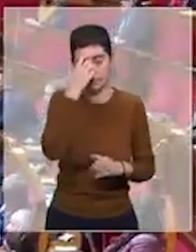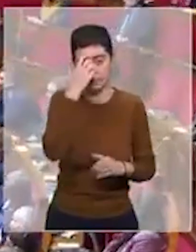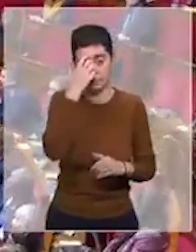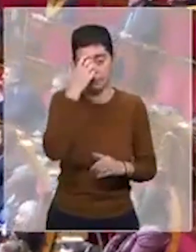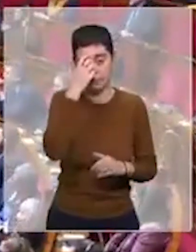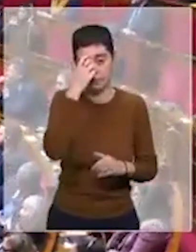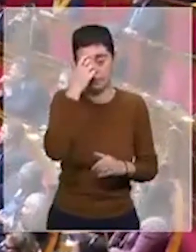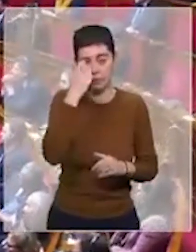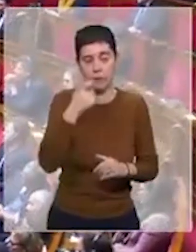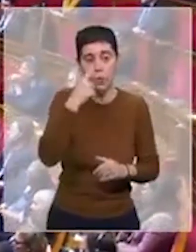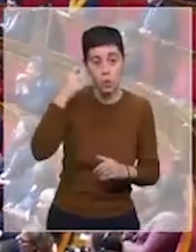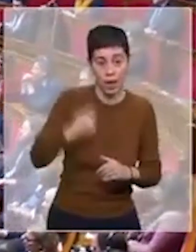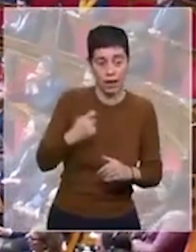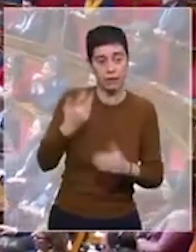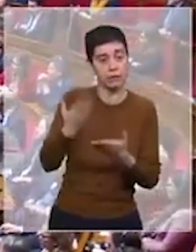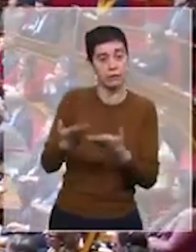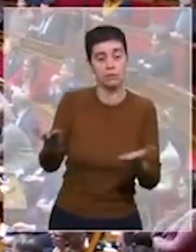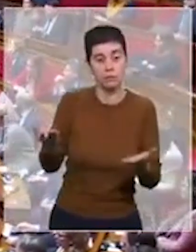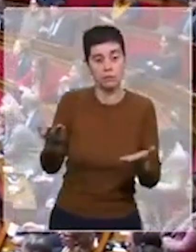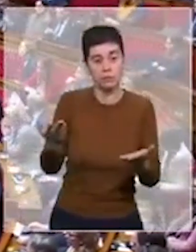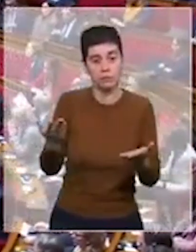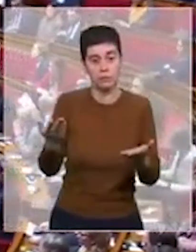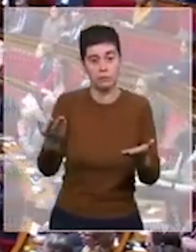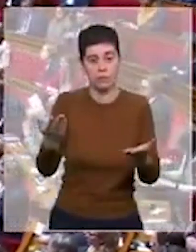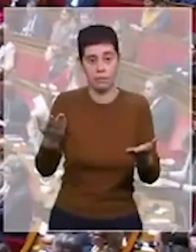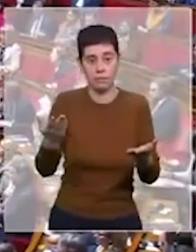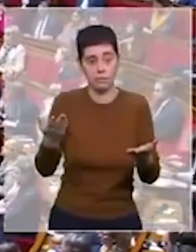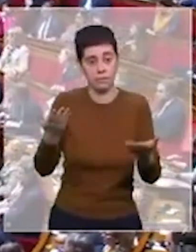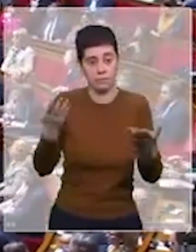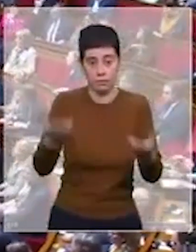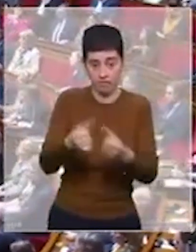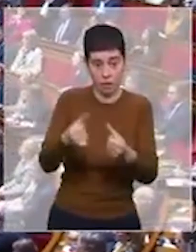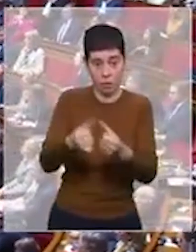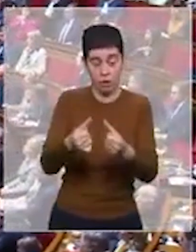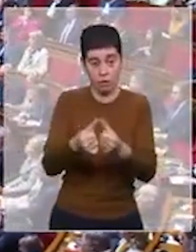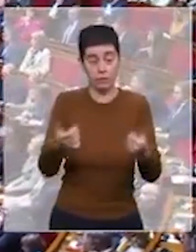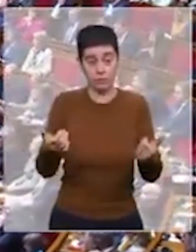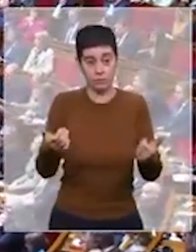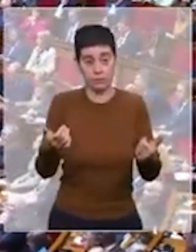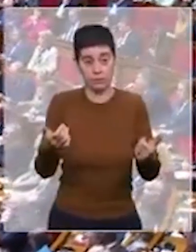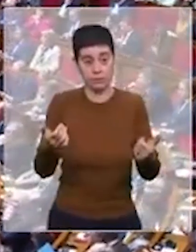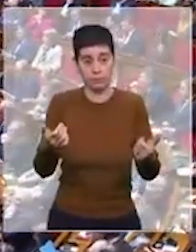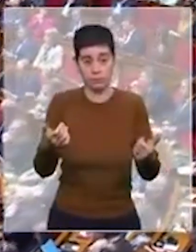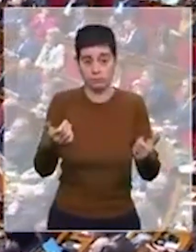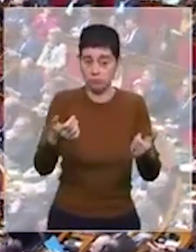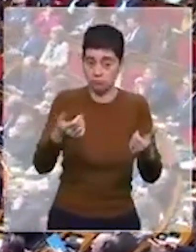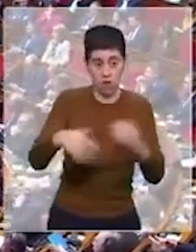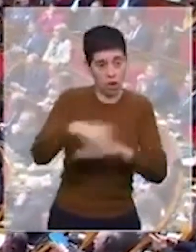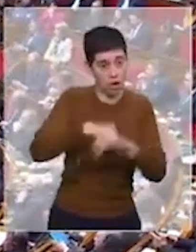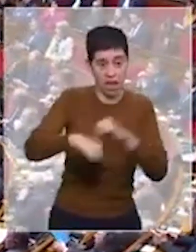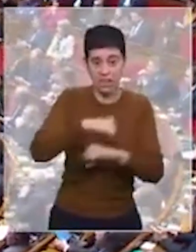L'Ukraine terminera le plus vite possible et accomplira toutes les mesures